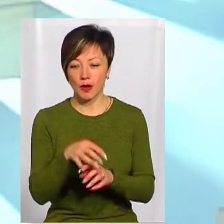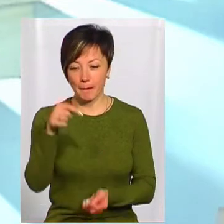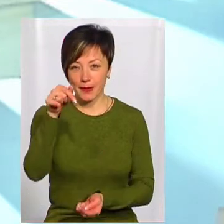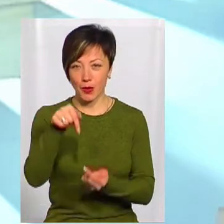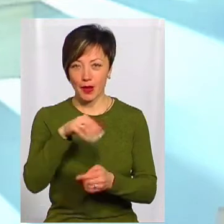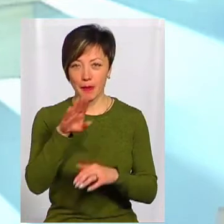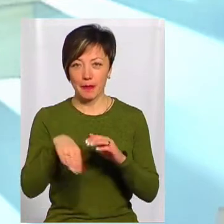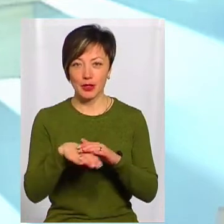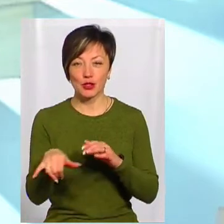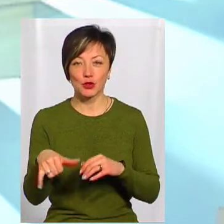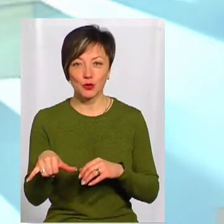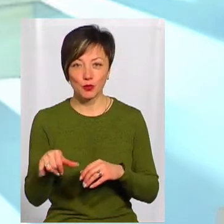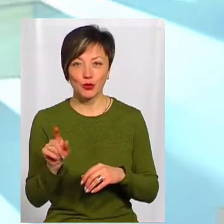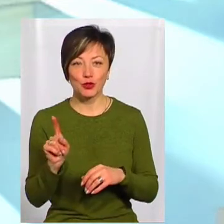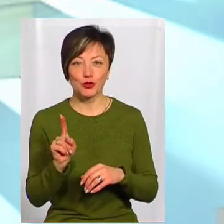Так?